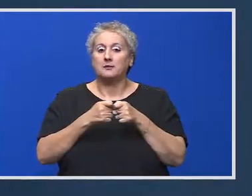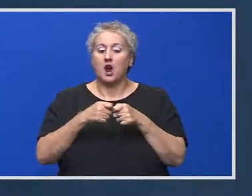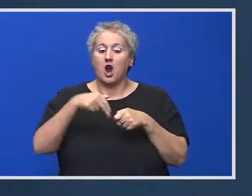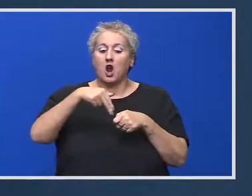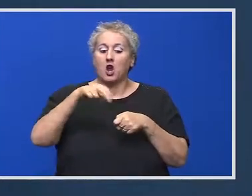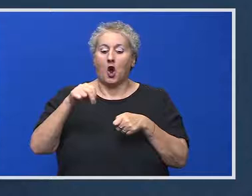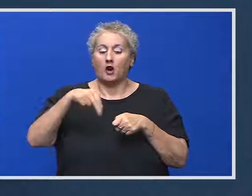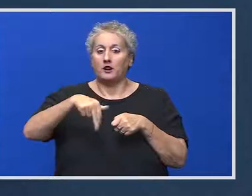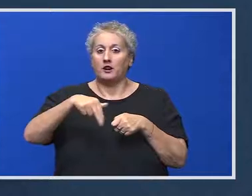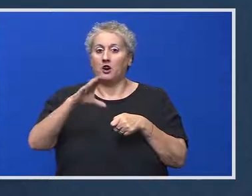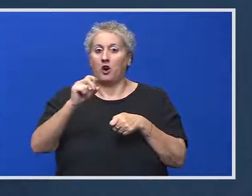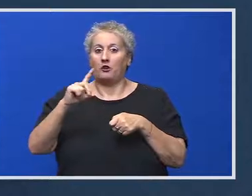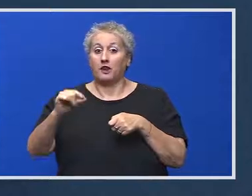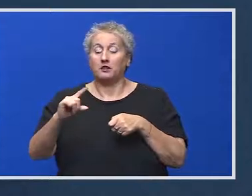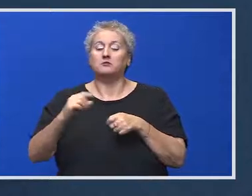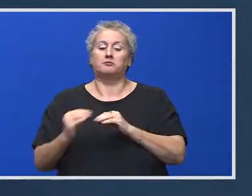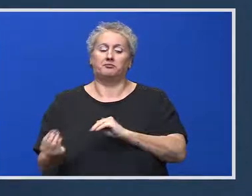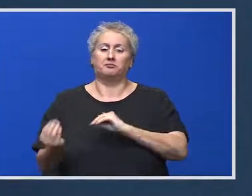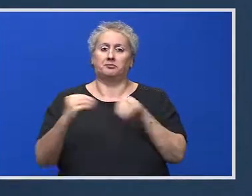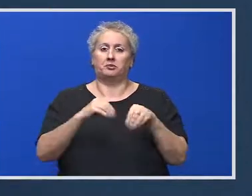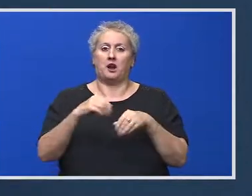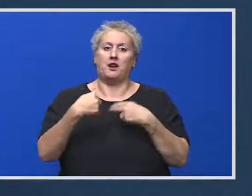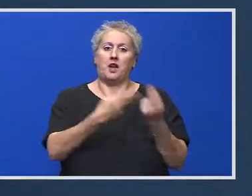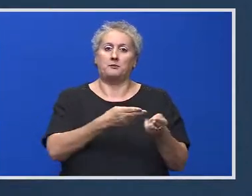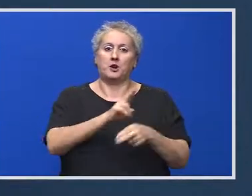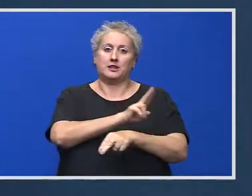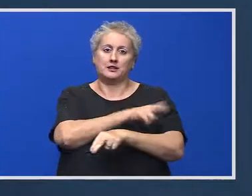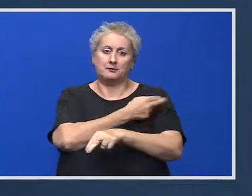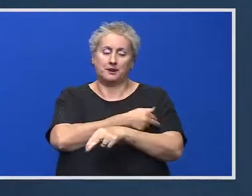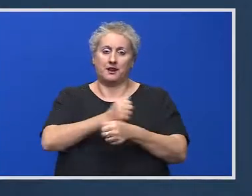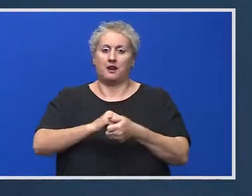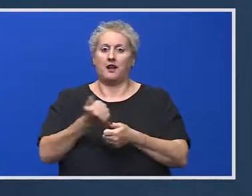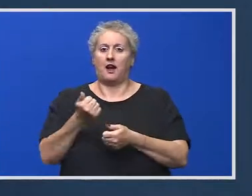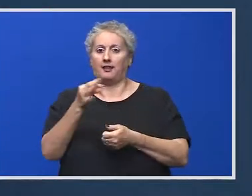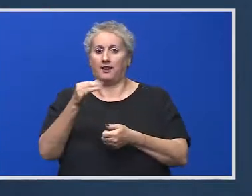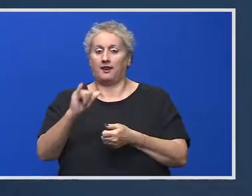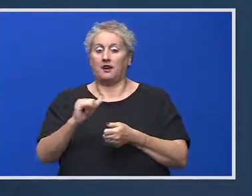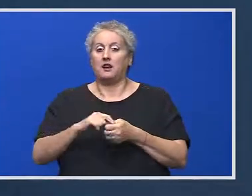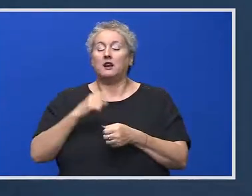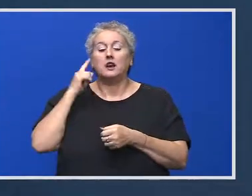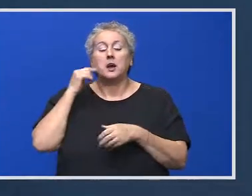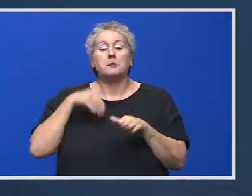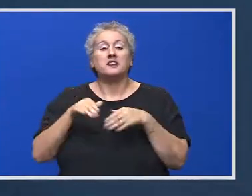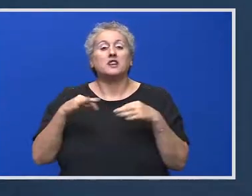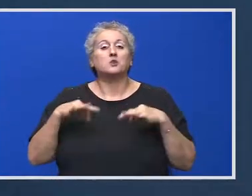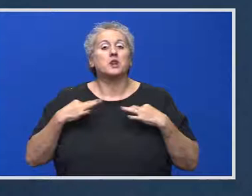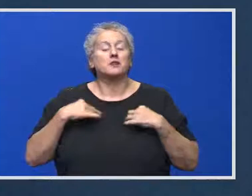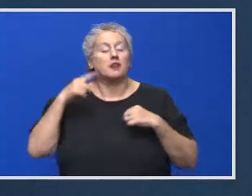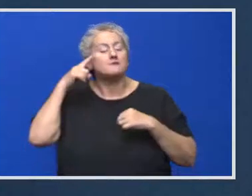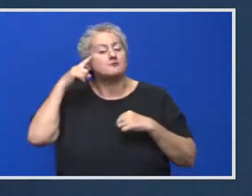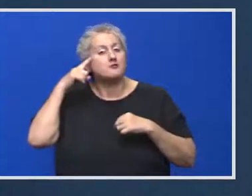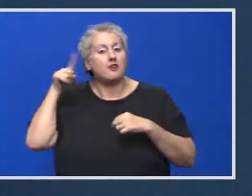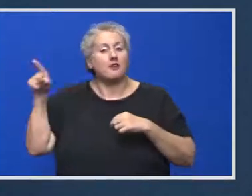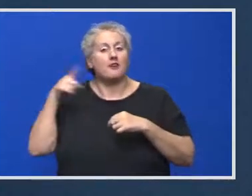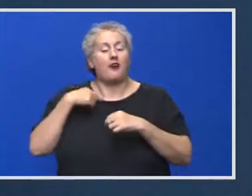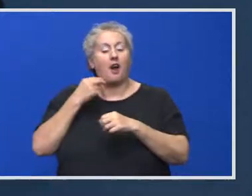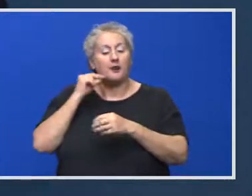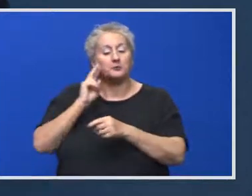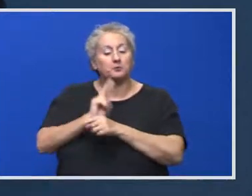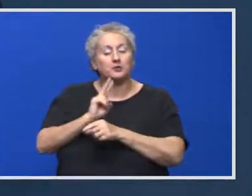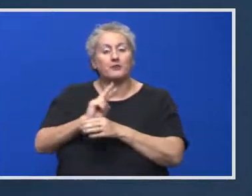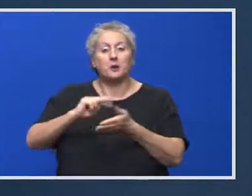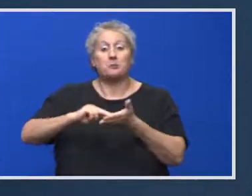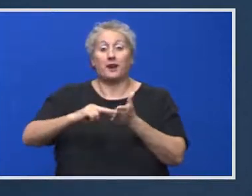în COVID-19 în secțiile ATI. Sunt sigur că Ministerul de Sănătății a ținut cont de ceea ce am spus atunci și o să fie pregătit pentru